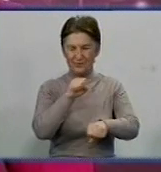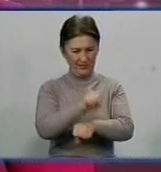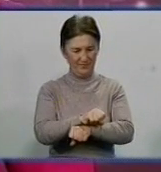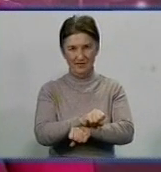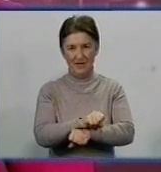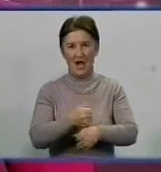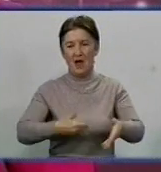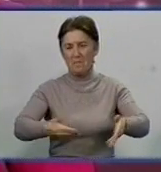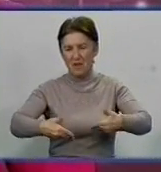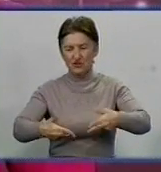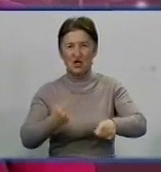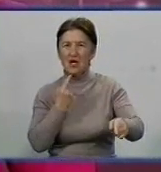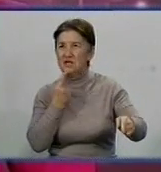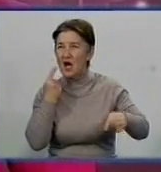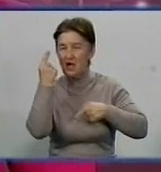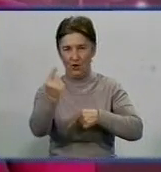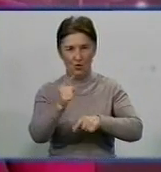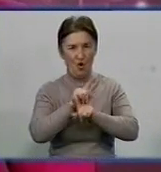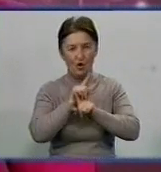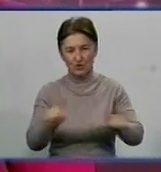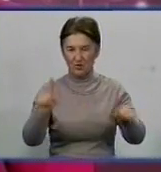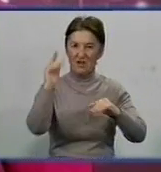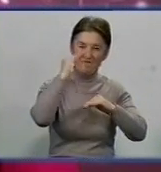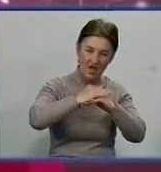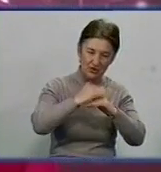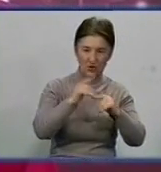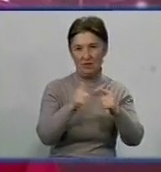піших переходів на далекі відстані, особливо ввечері та вночі.